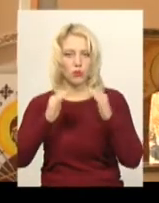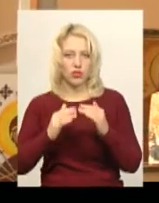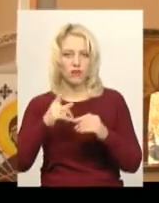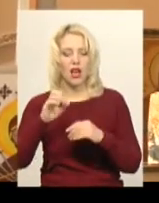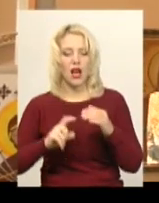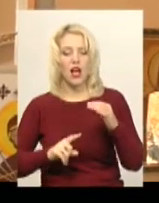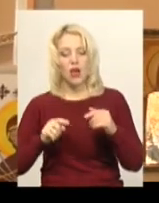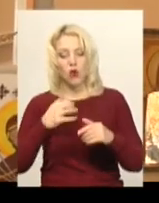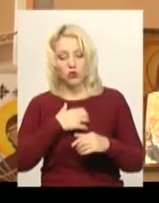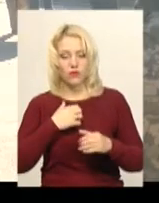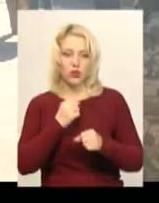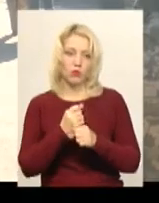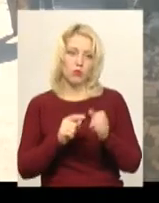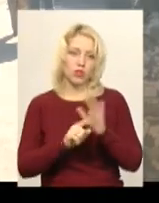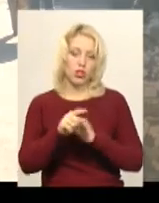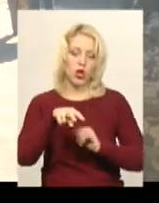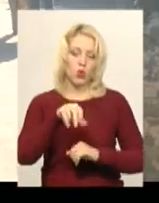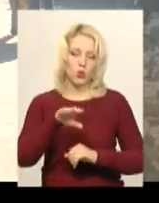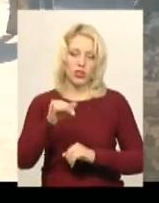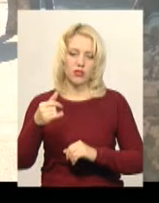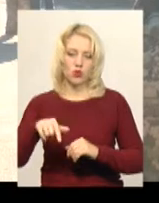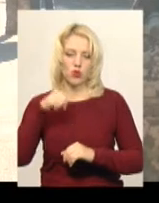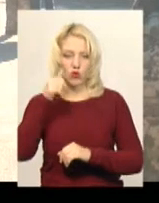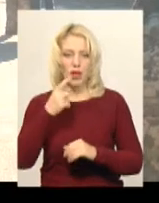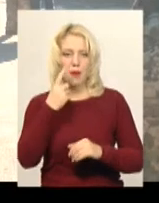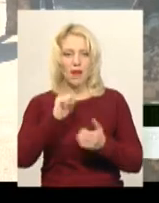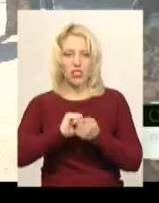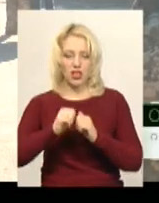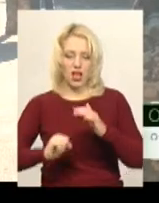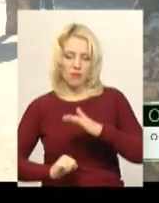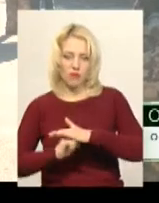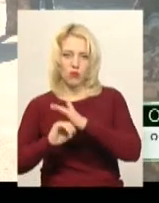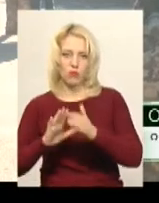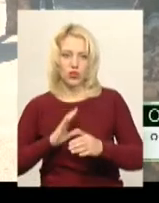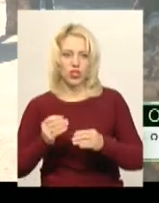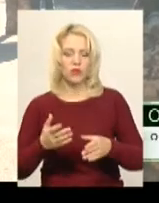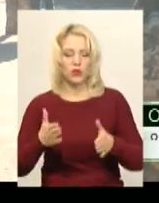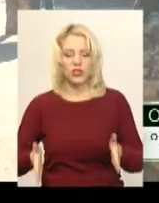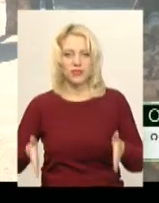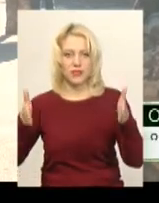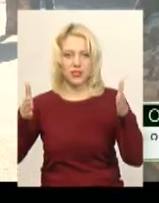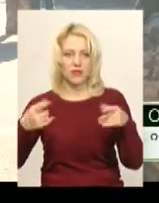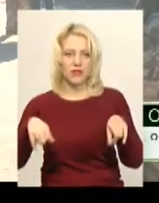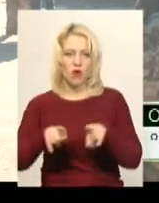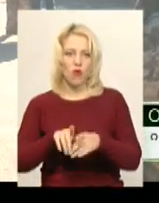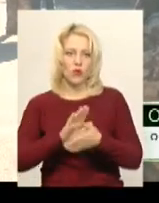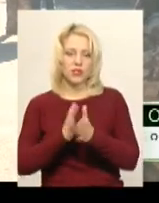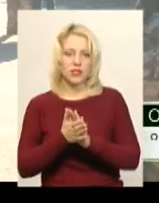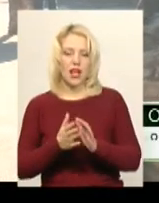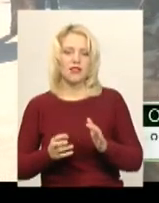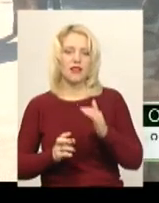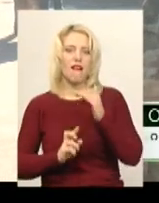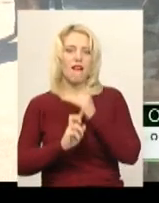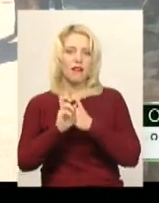розпочали у лютому цього року. Було закладено перший камінь, фундамент і частково зведені стіни. І в такому стані фактично храм